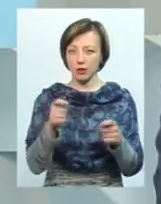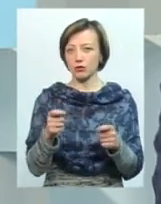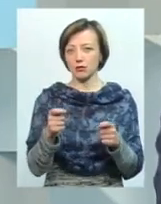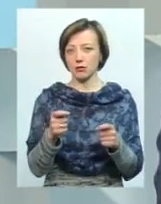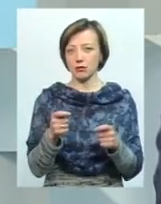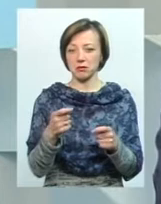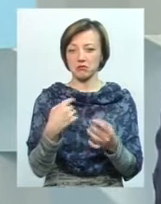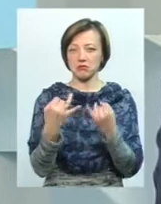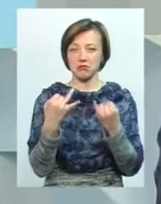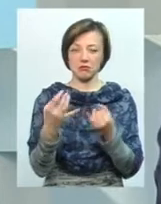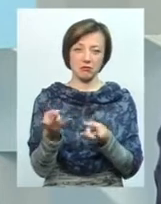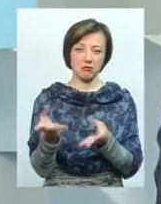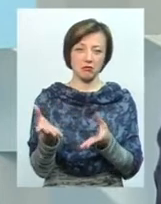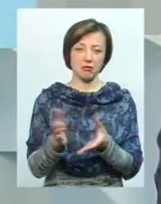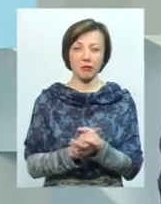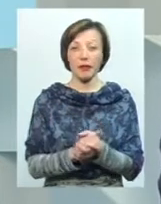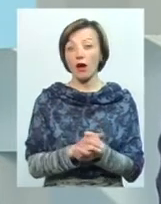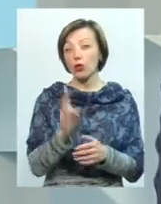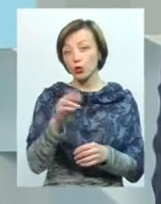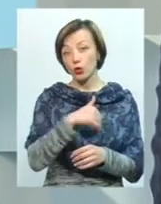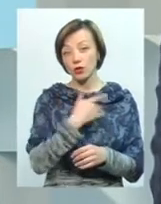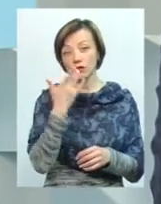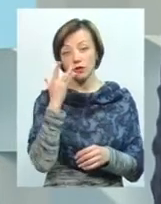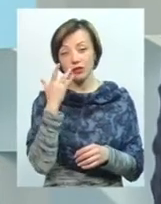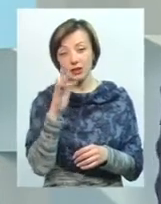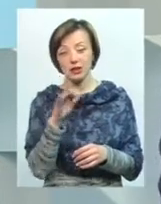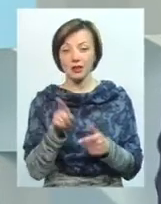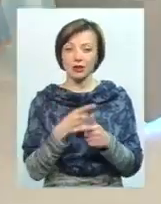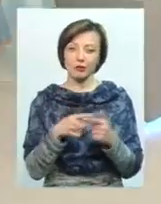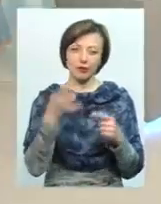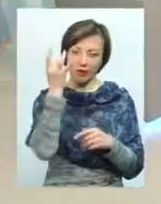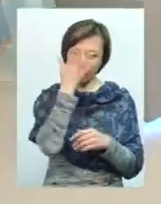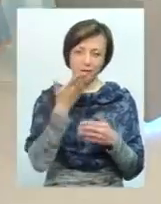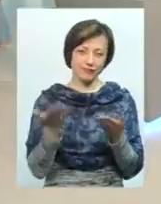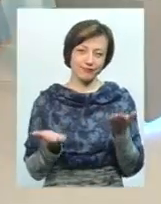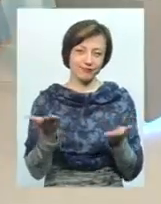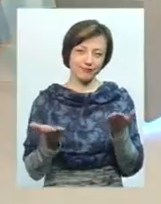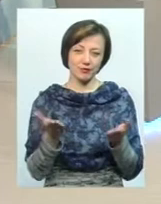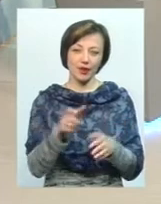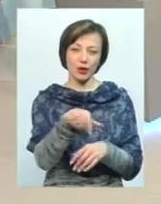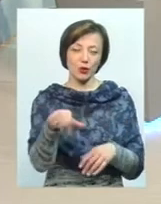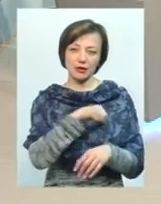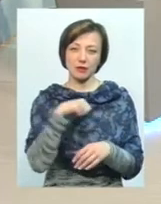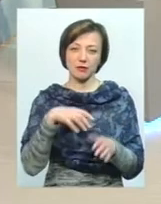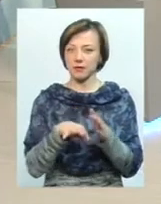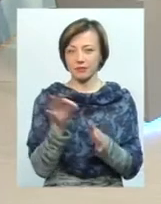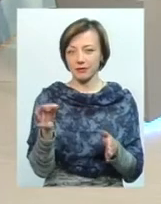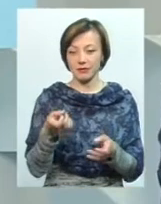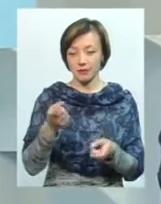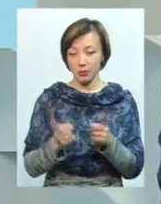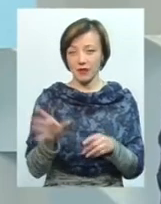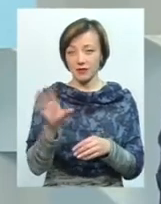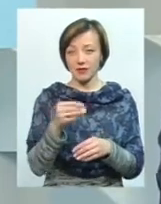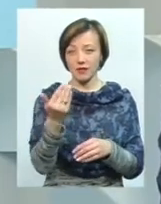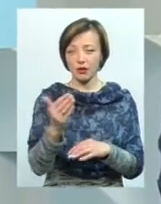жити. Але хтось хоче жити як в Штатах, чи хтось хоче жити як в Африці? Тут питання до самих громадян. Тобто все в наших руках насправді. І